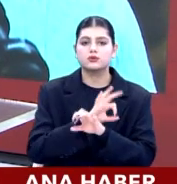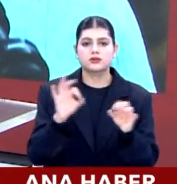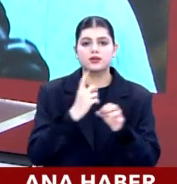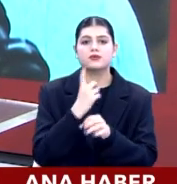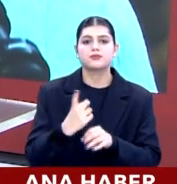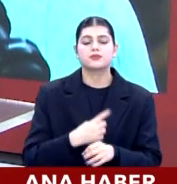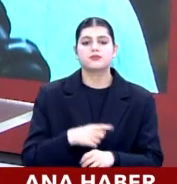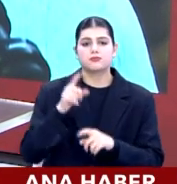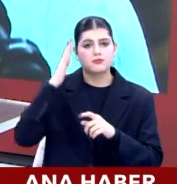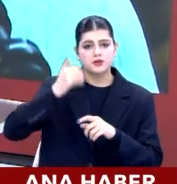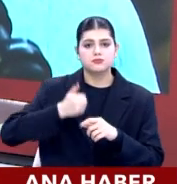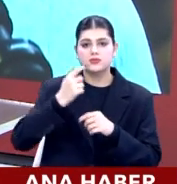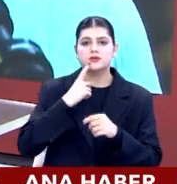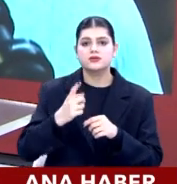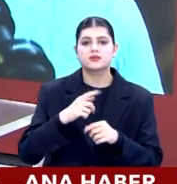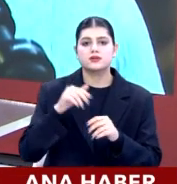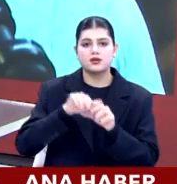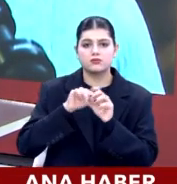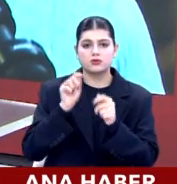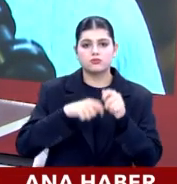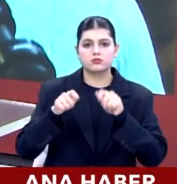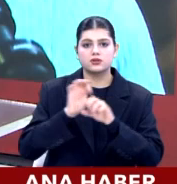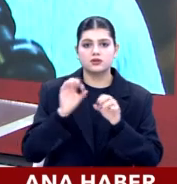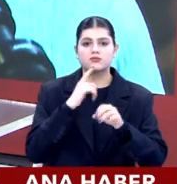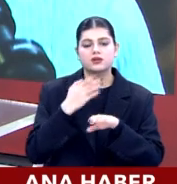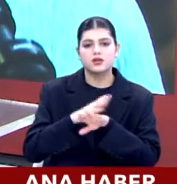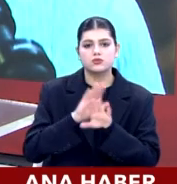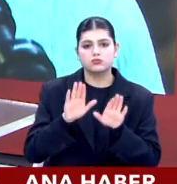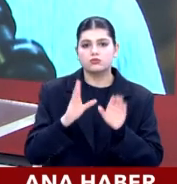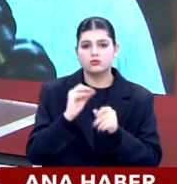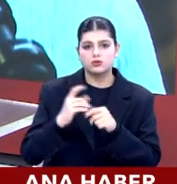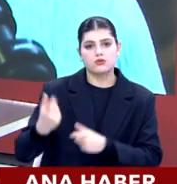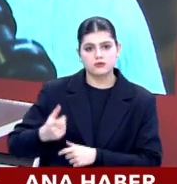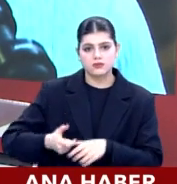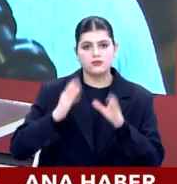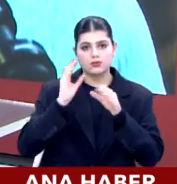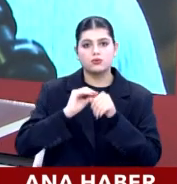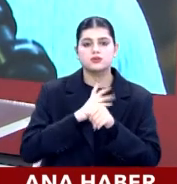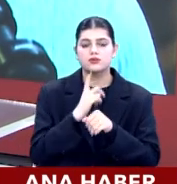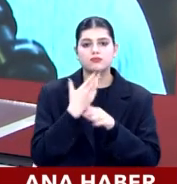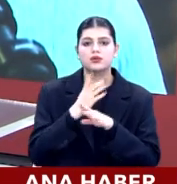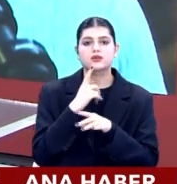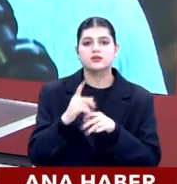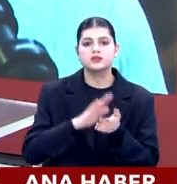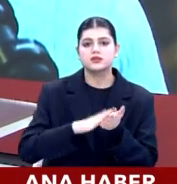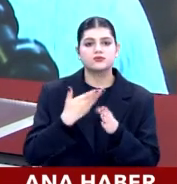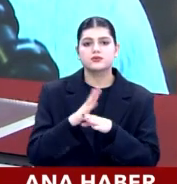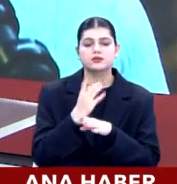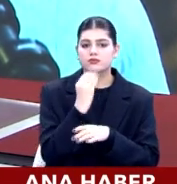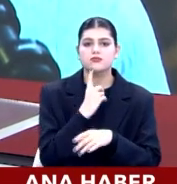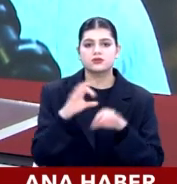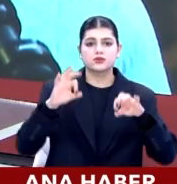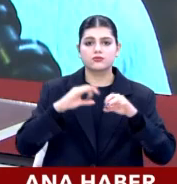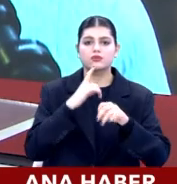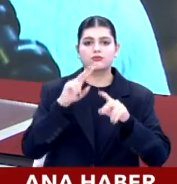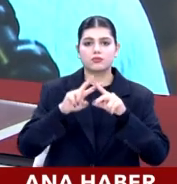Başbakan yeni kabine kuruluncaya kadar geçici olarak görevini sürdürecek. Peki neydi bu istifayı tetikleyen? Şimdi